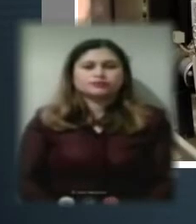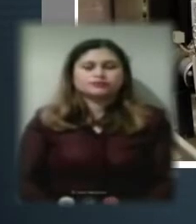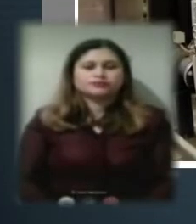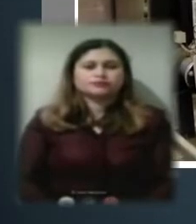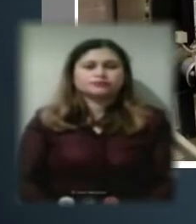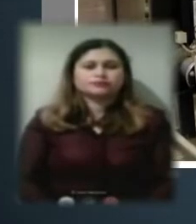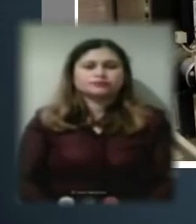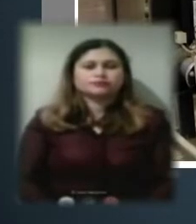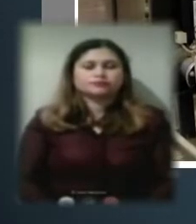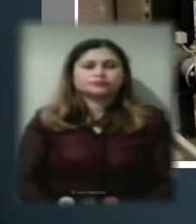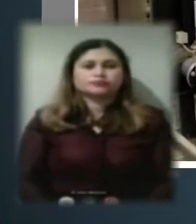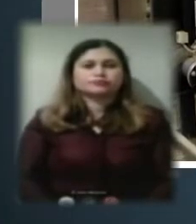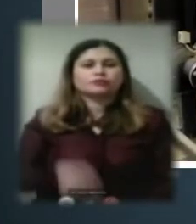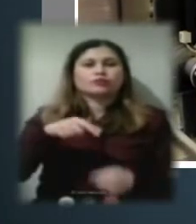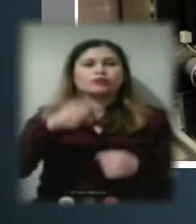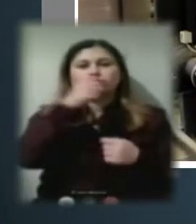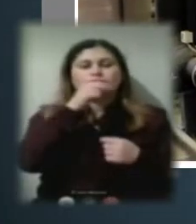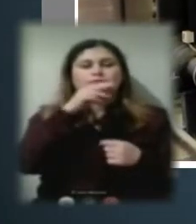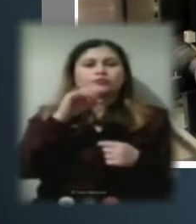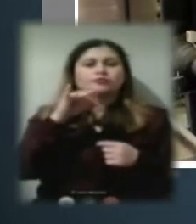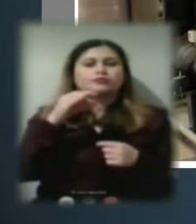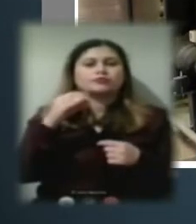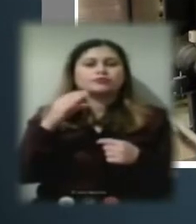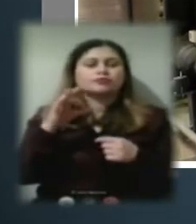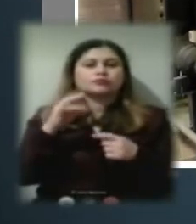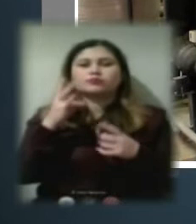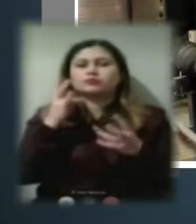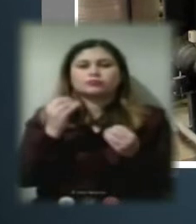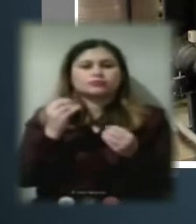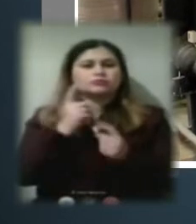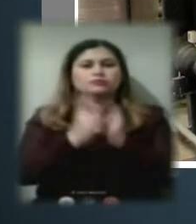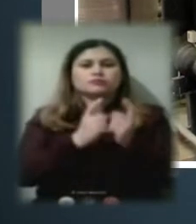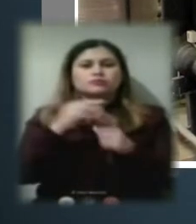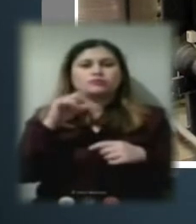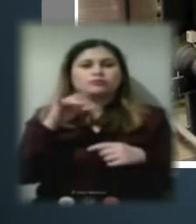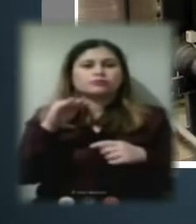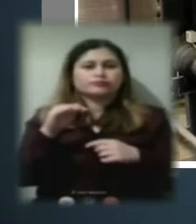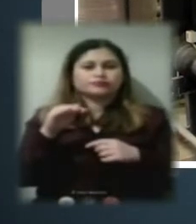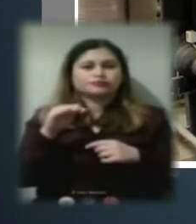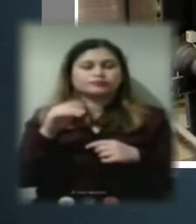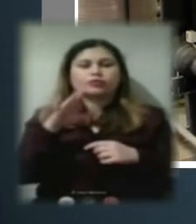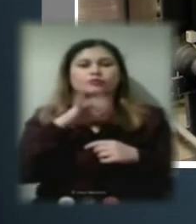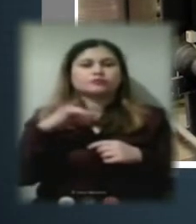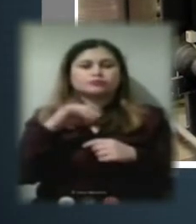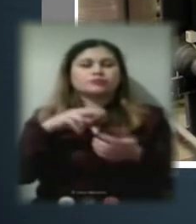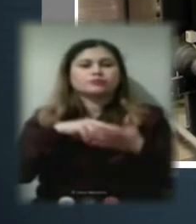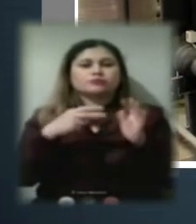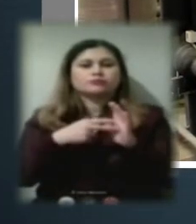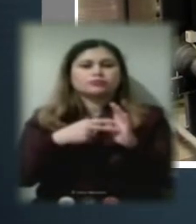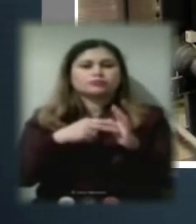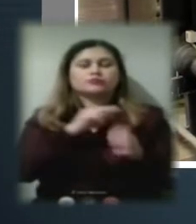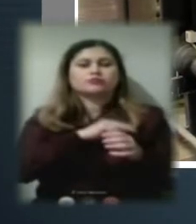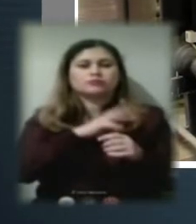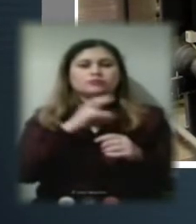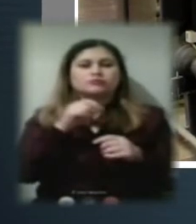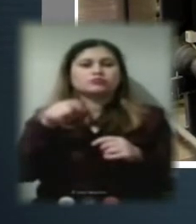Цього року підприємство не змінює тариф. Ми плануємо відпрацювати на тому тарифі, котрий